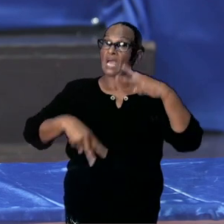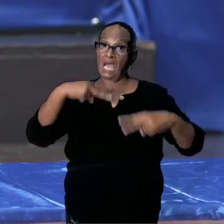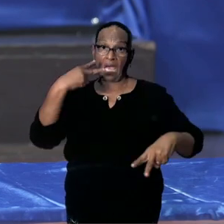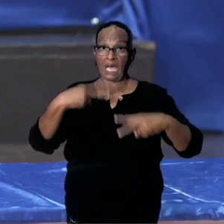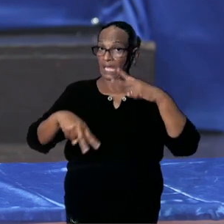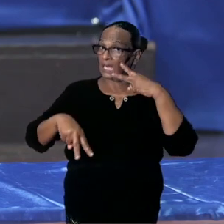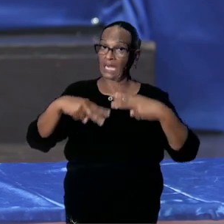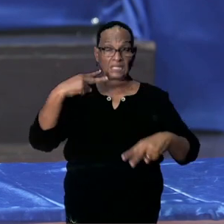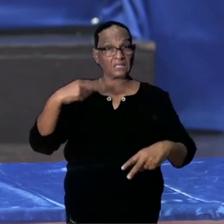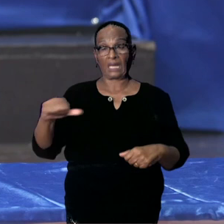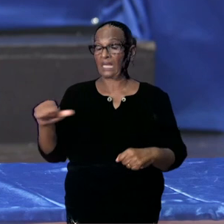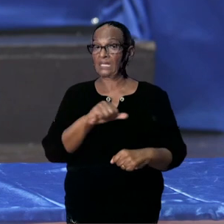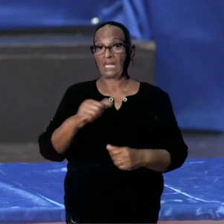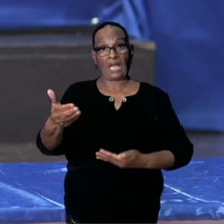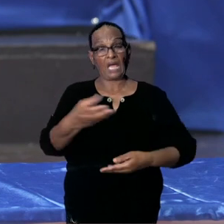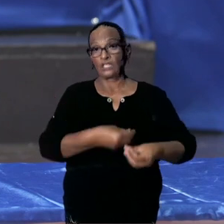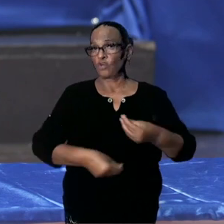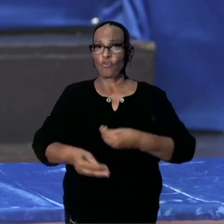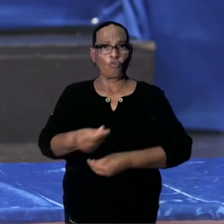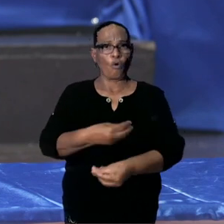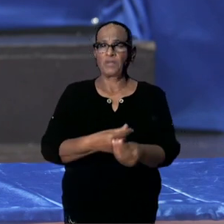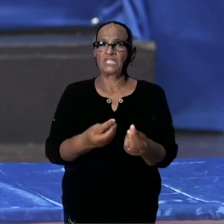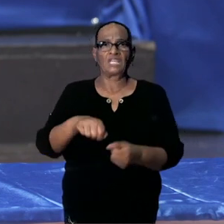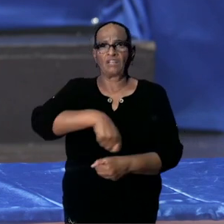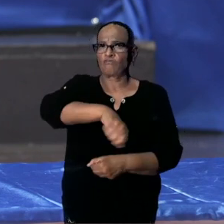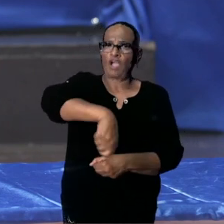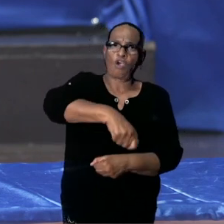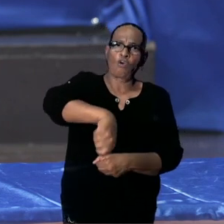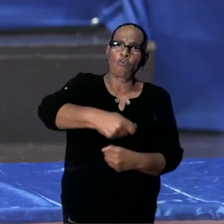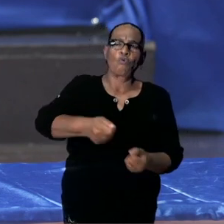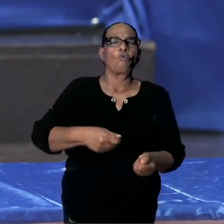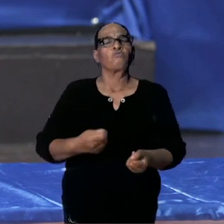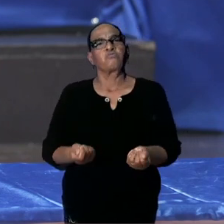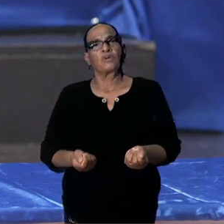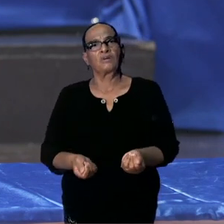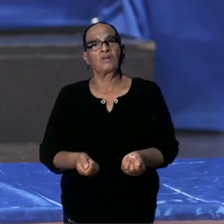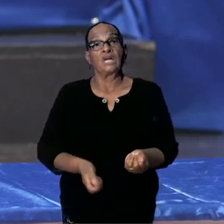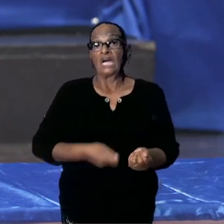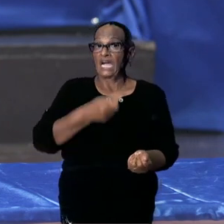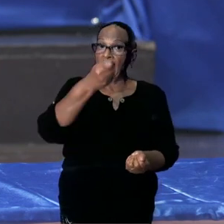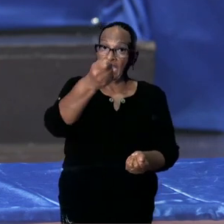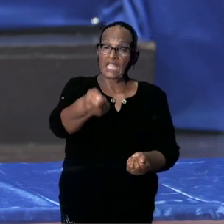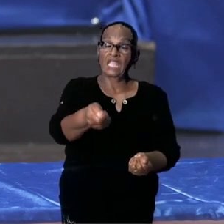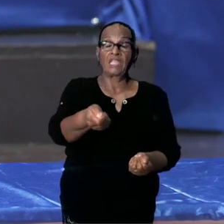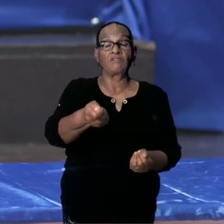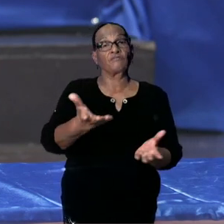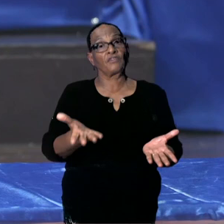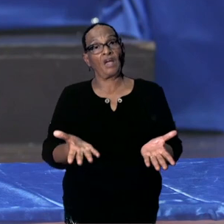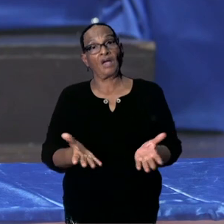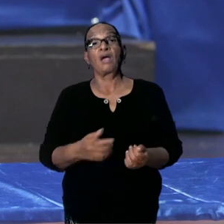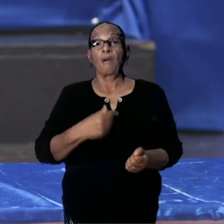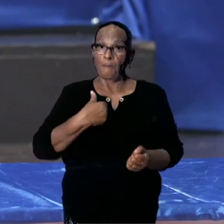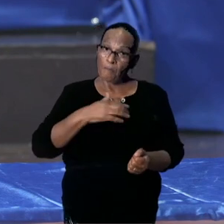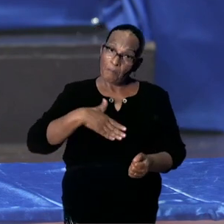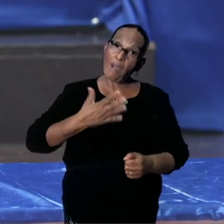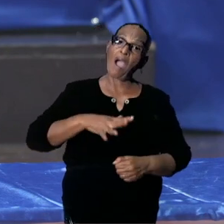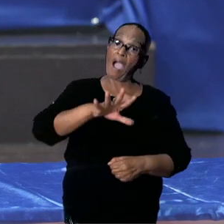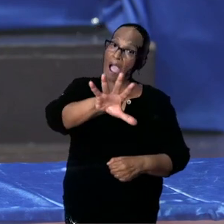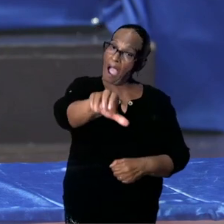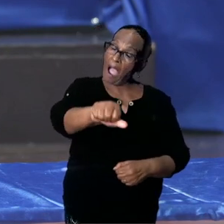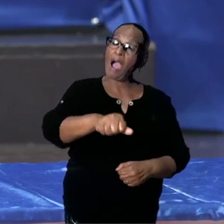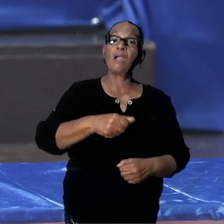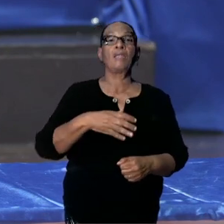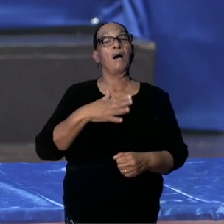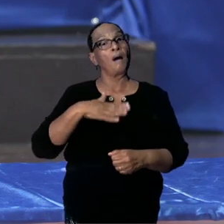andere commerciële gelegenheden voor het bereden en leveren van eten. Met uitzondering van afhaal of bezorging.